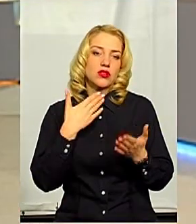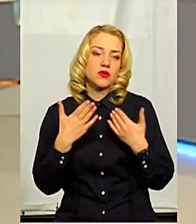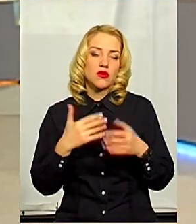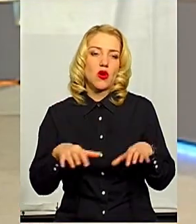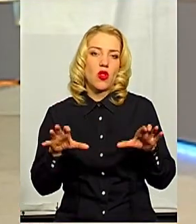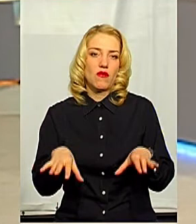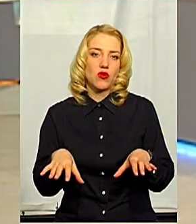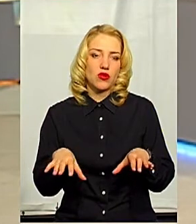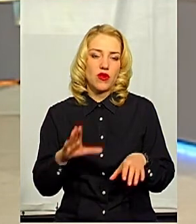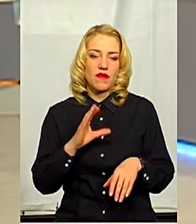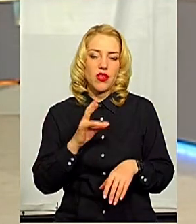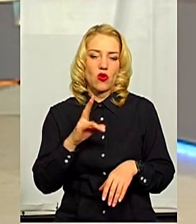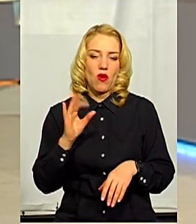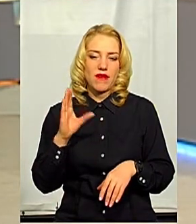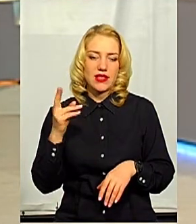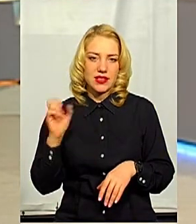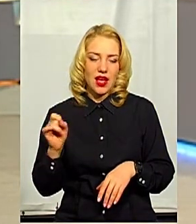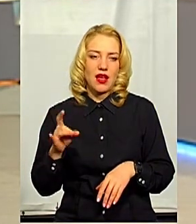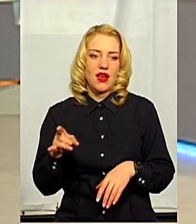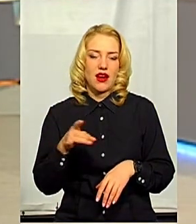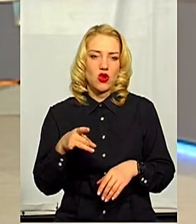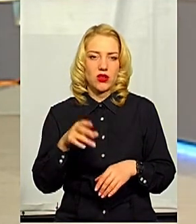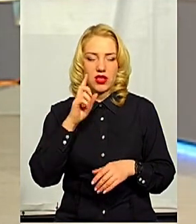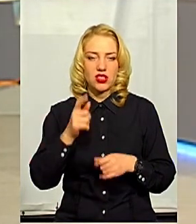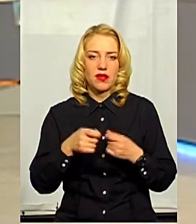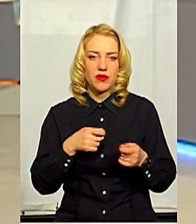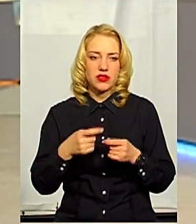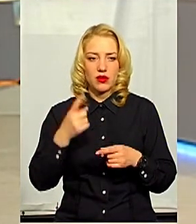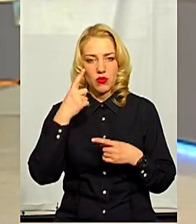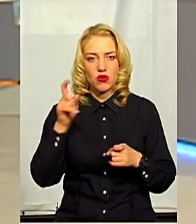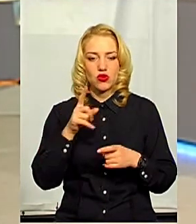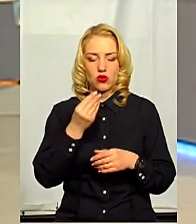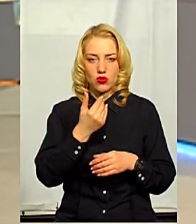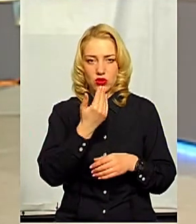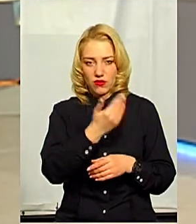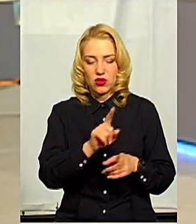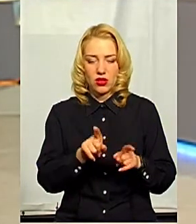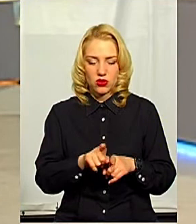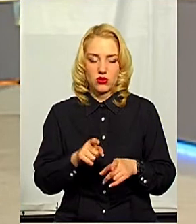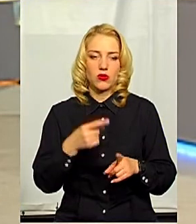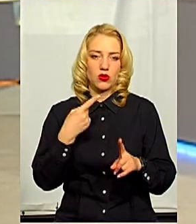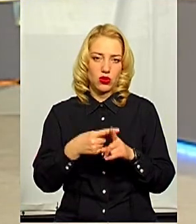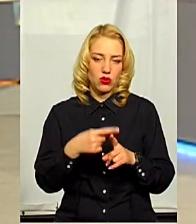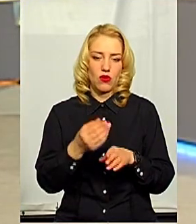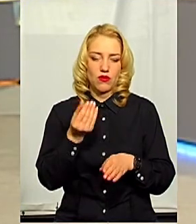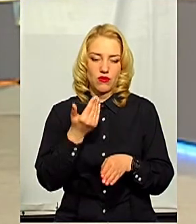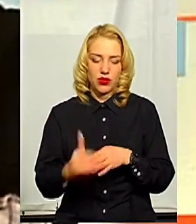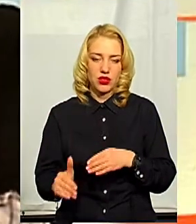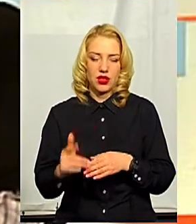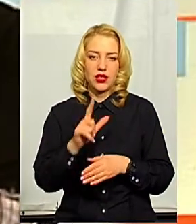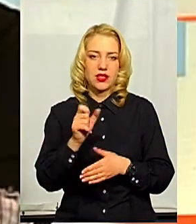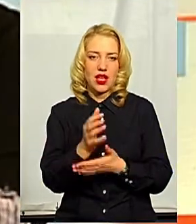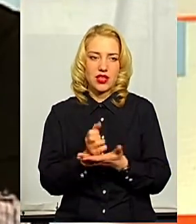головою Вінковецької районної державної адміністрації, він повідомив, що вони вже виділили кошти додаткові з резерву на